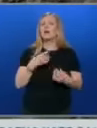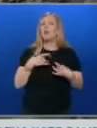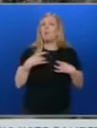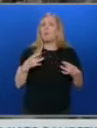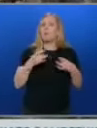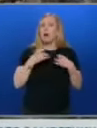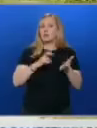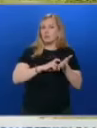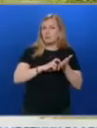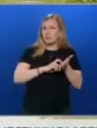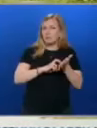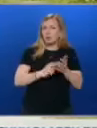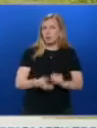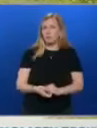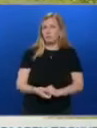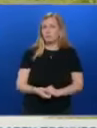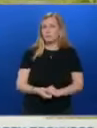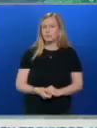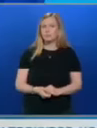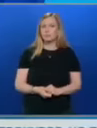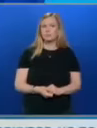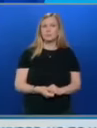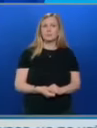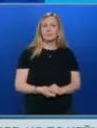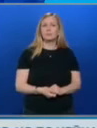захранваща мощностите в газохранилището на Чирен.